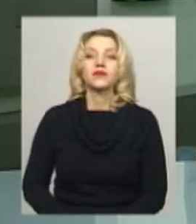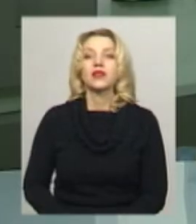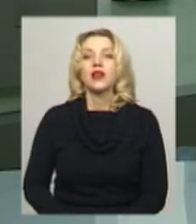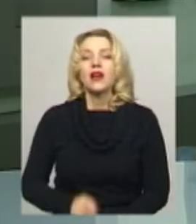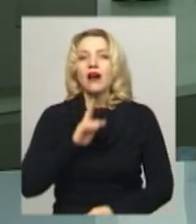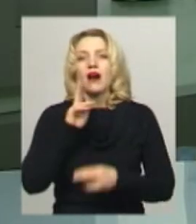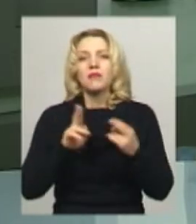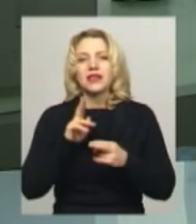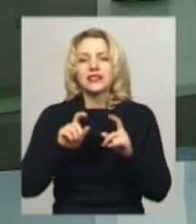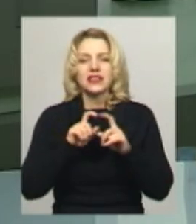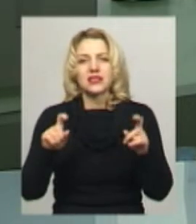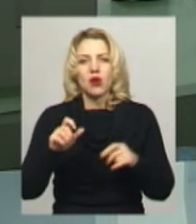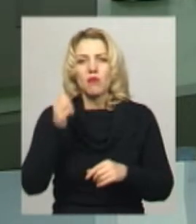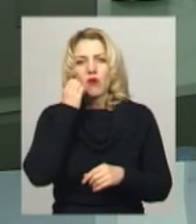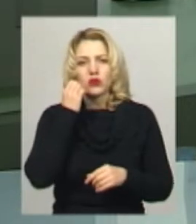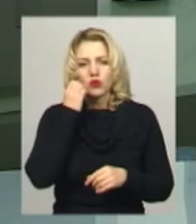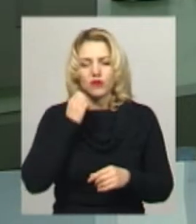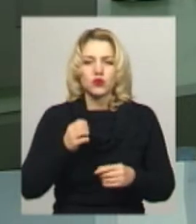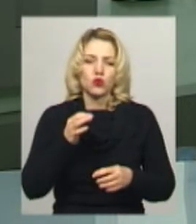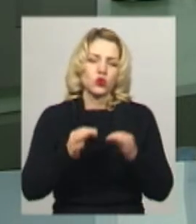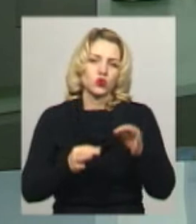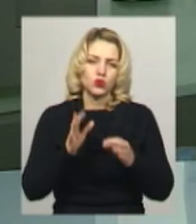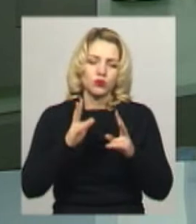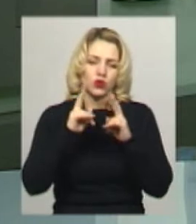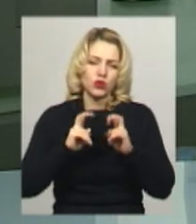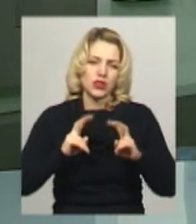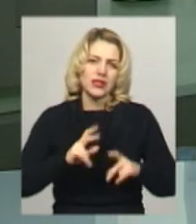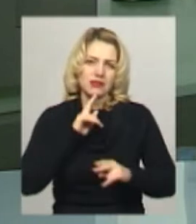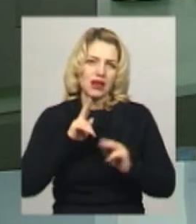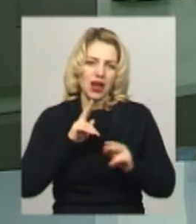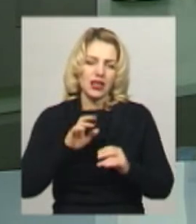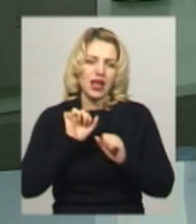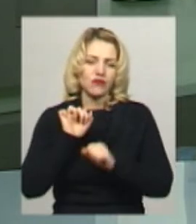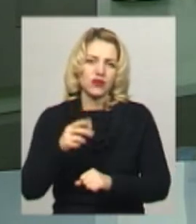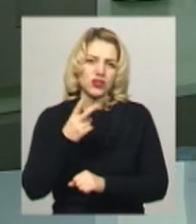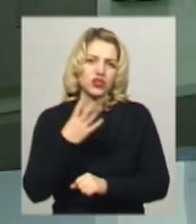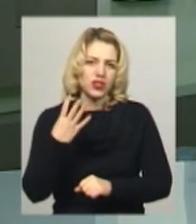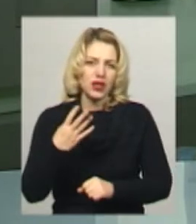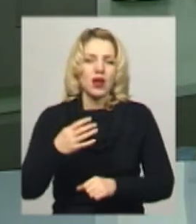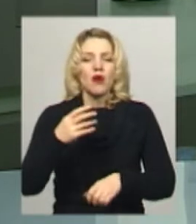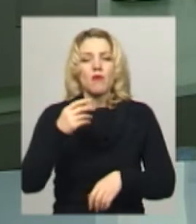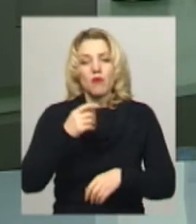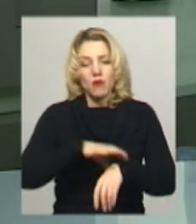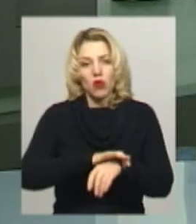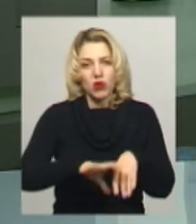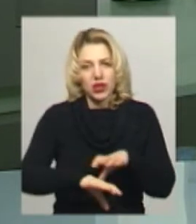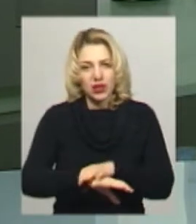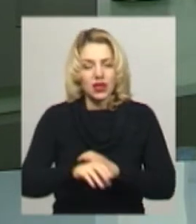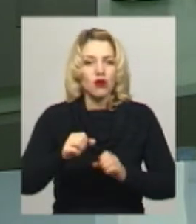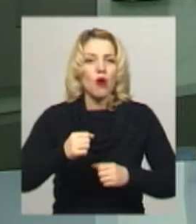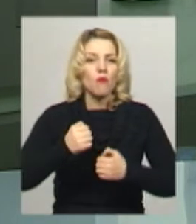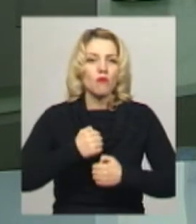Апеляційна інстанція Московського міського суду розгляне скарги адвокатів 24 військовополонених українських моряків.